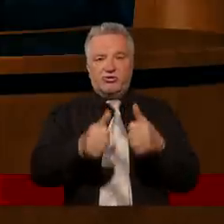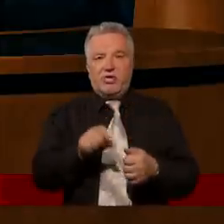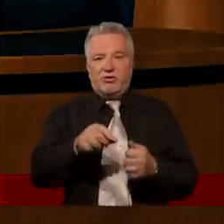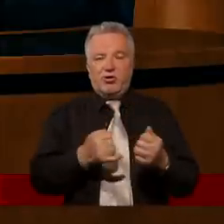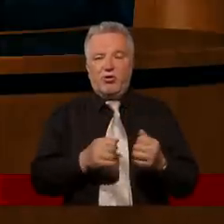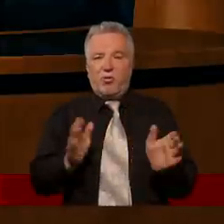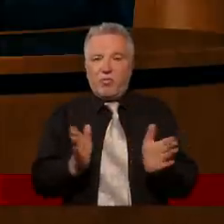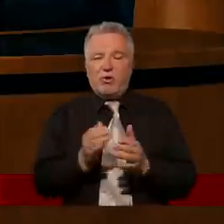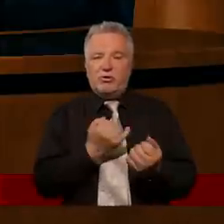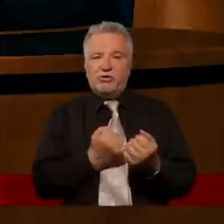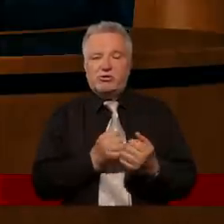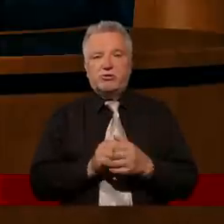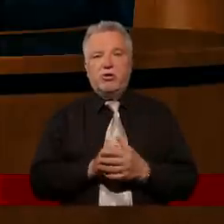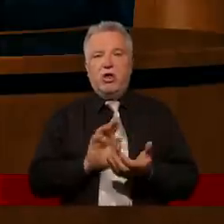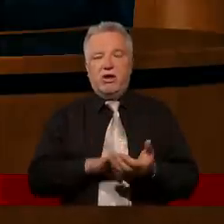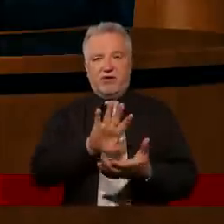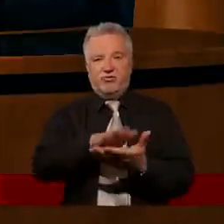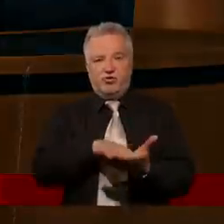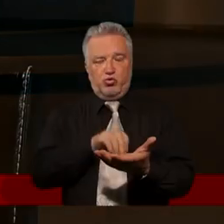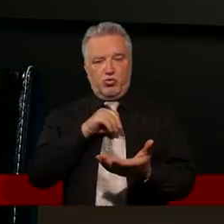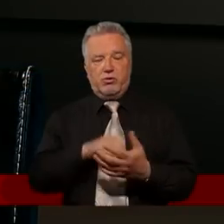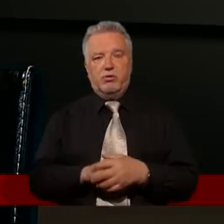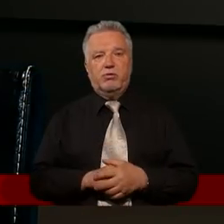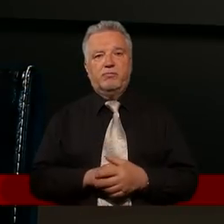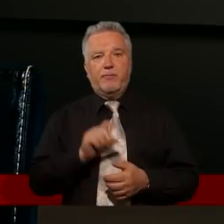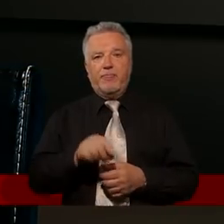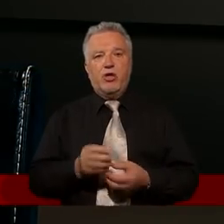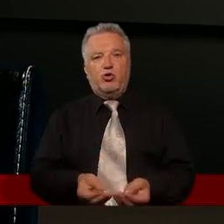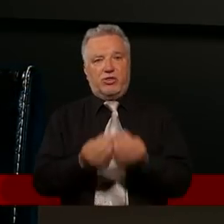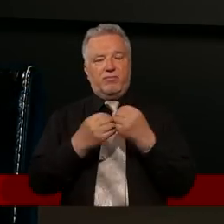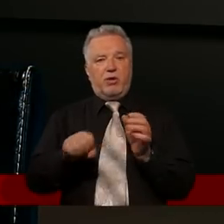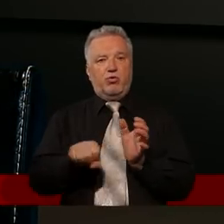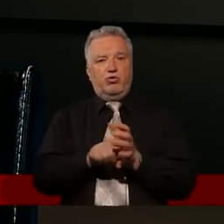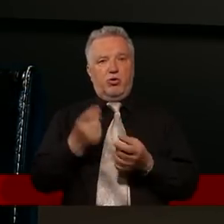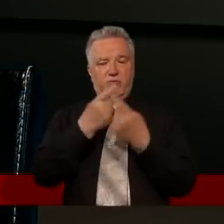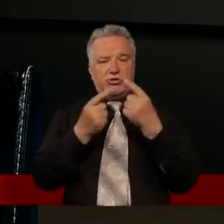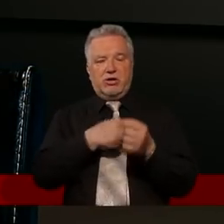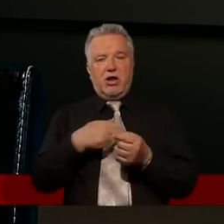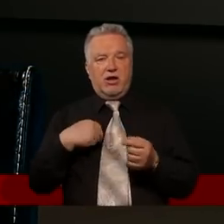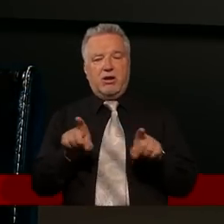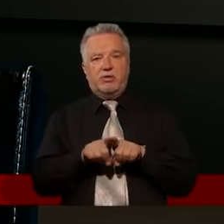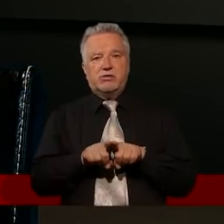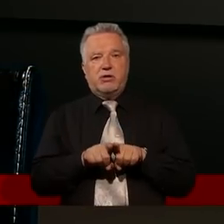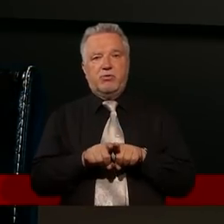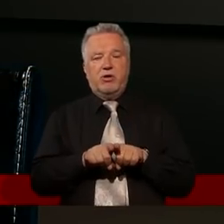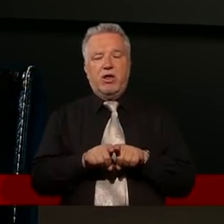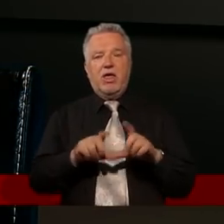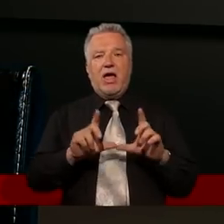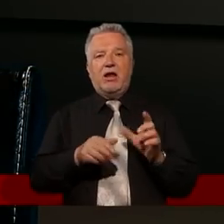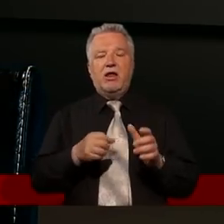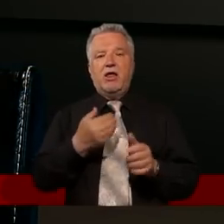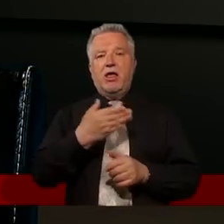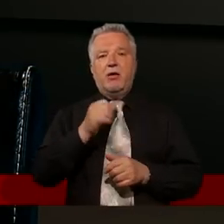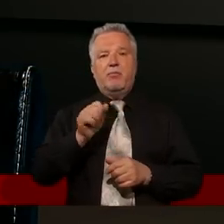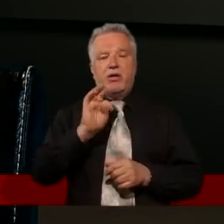największego w Królestwie Niebios. To na pewno dawało im do myślenia, nam też. Ale Mateusz